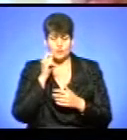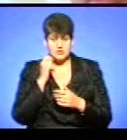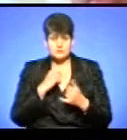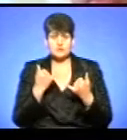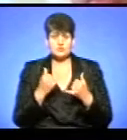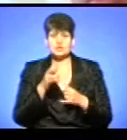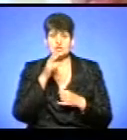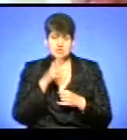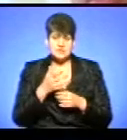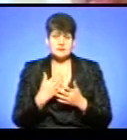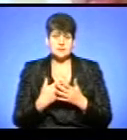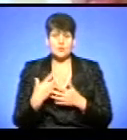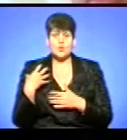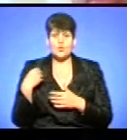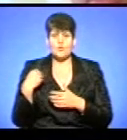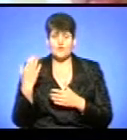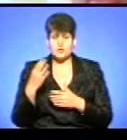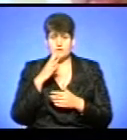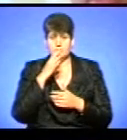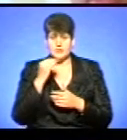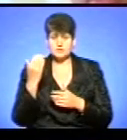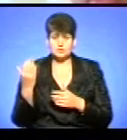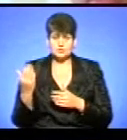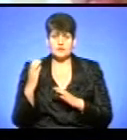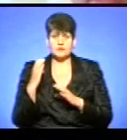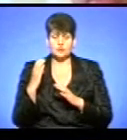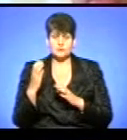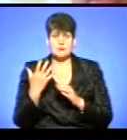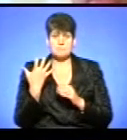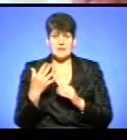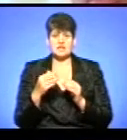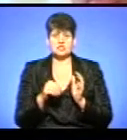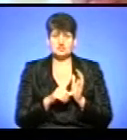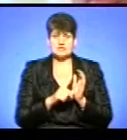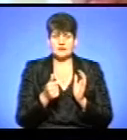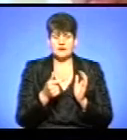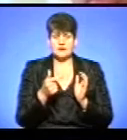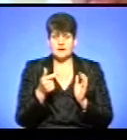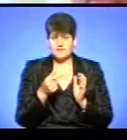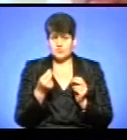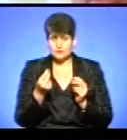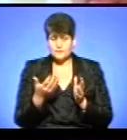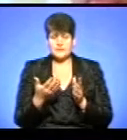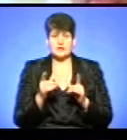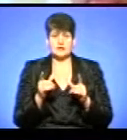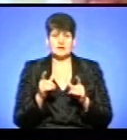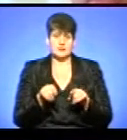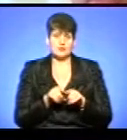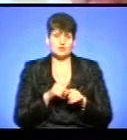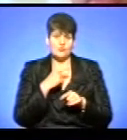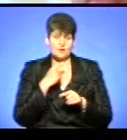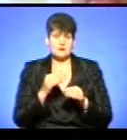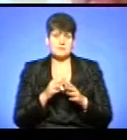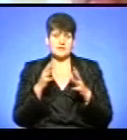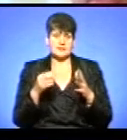на даний час, наприклад, до Львові маршрутні таксі автобуси коштують 5-6 гривень, і теж перевізники погрожують підняти